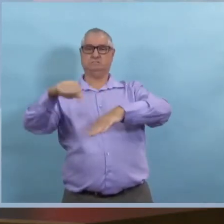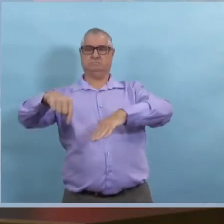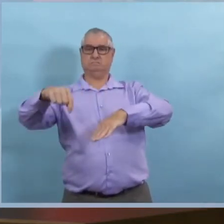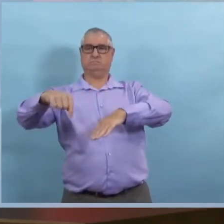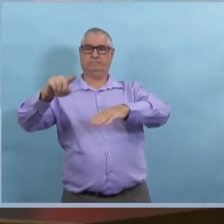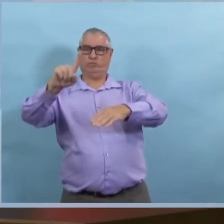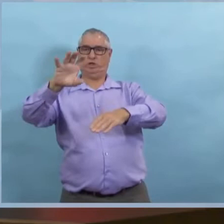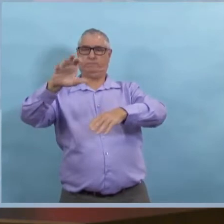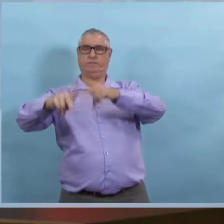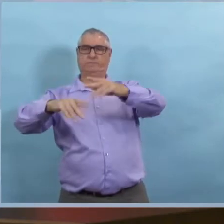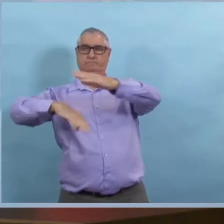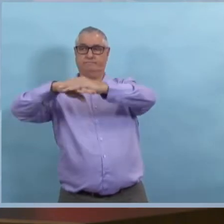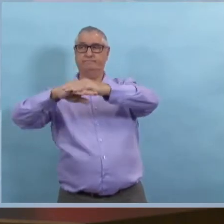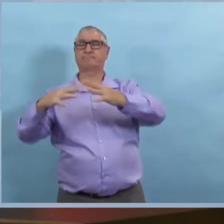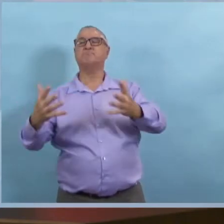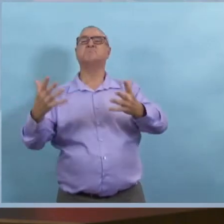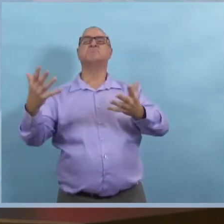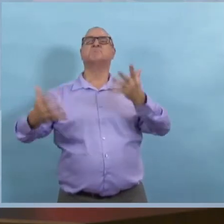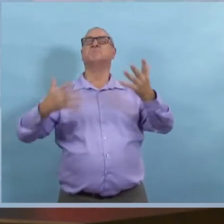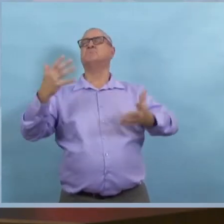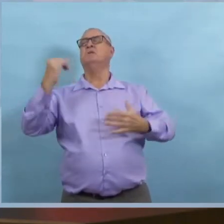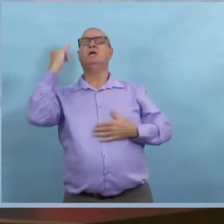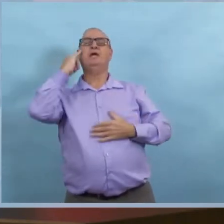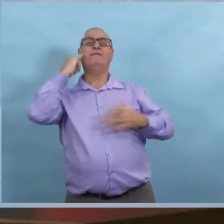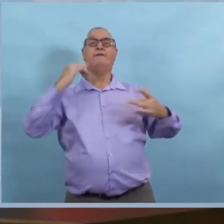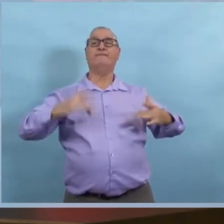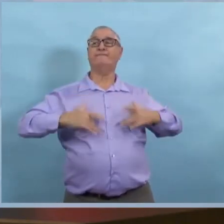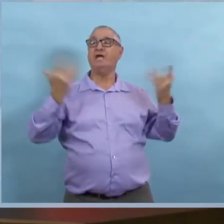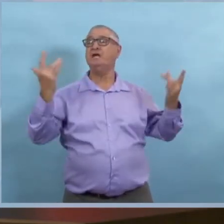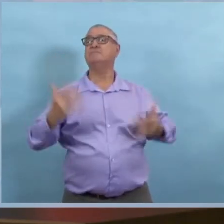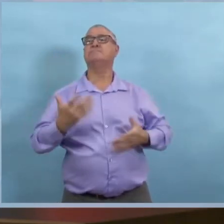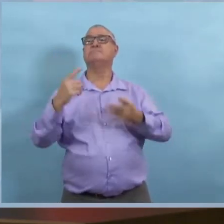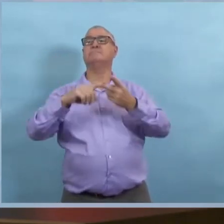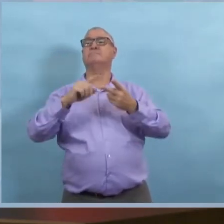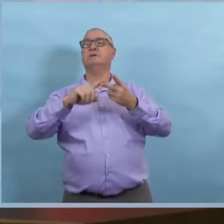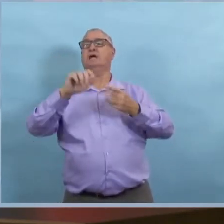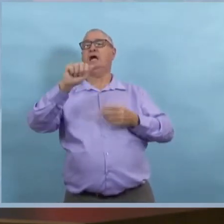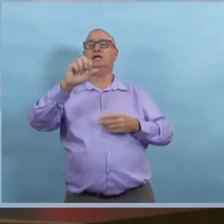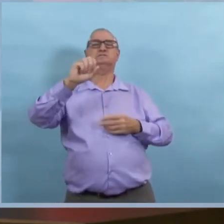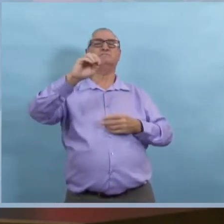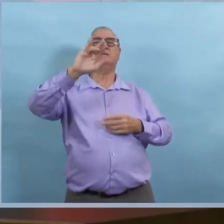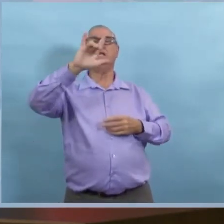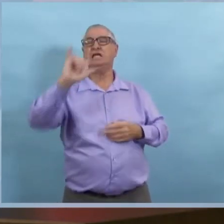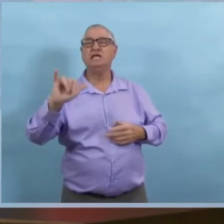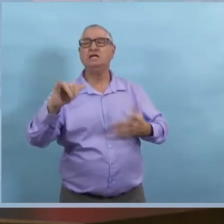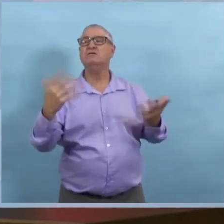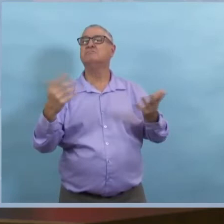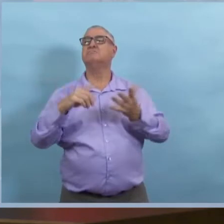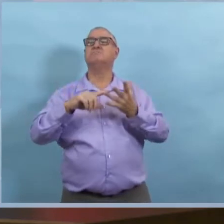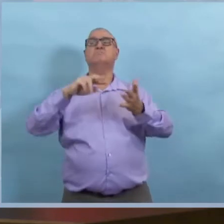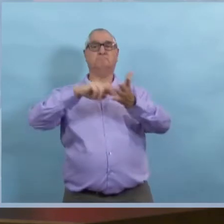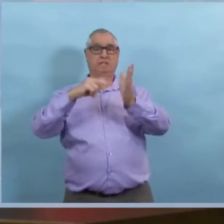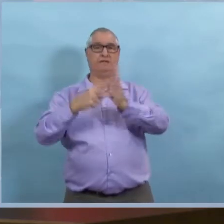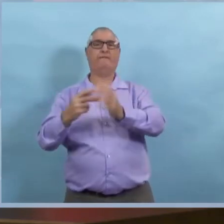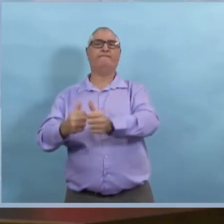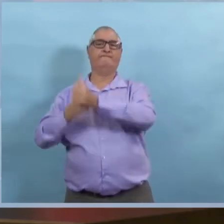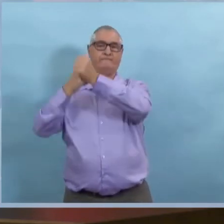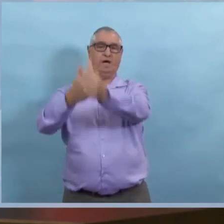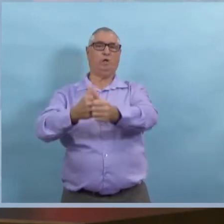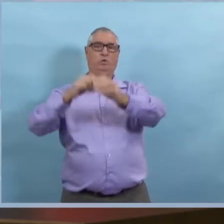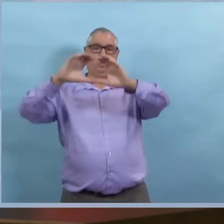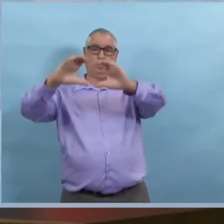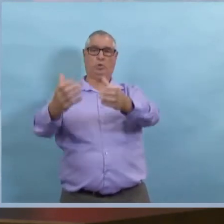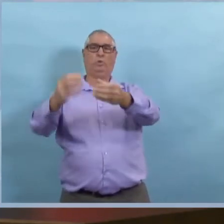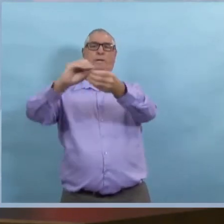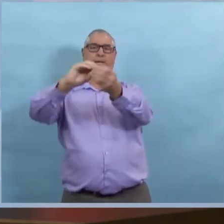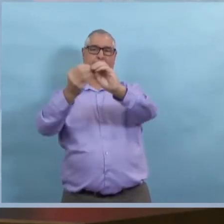activités régulières entreprises dans ce bâtiment. Donc, si vous avez un événement ou une assemblée particulière,